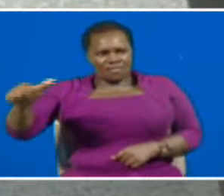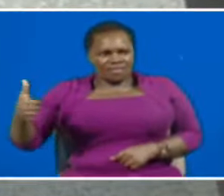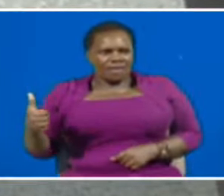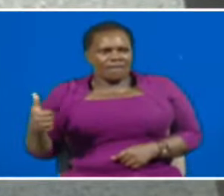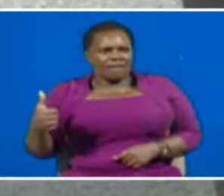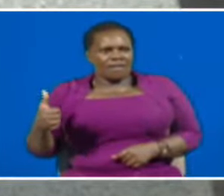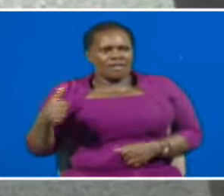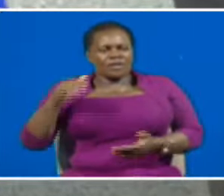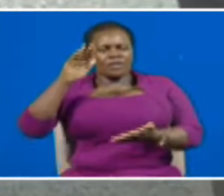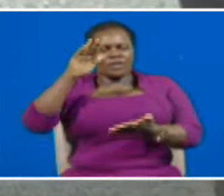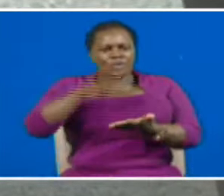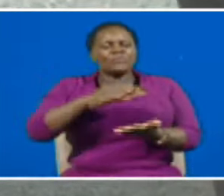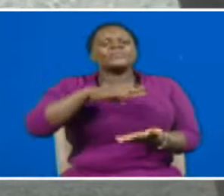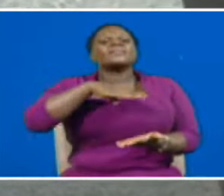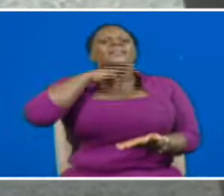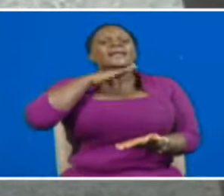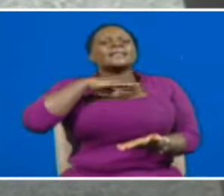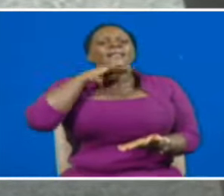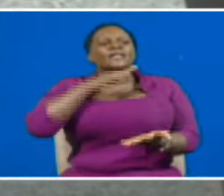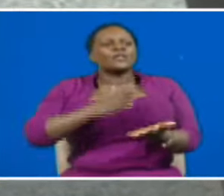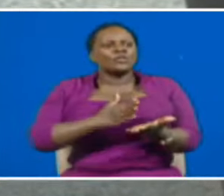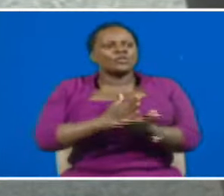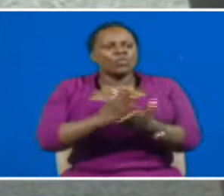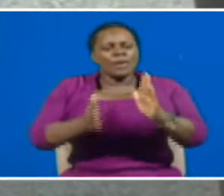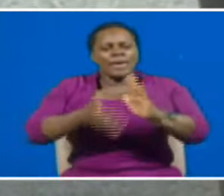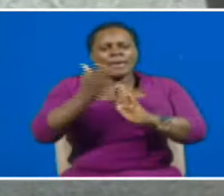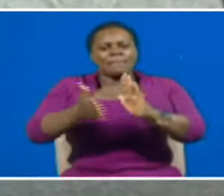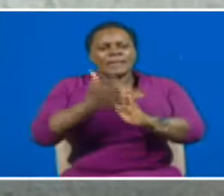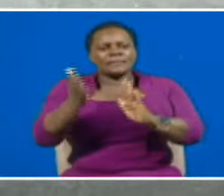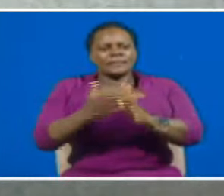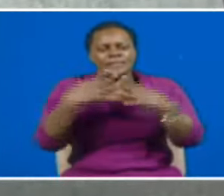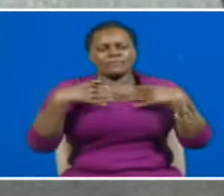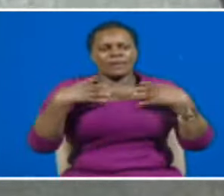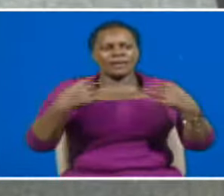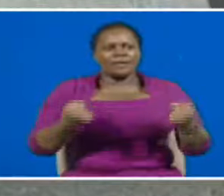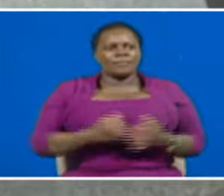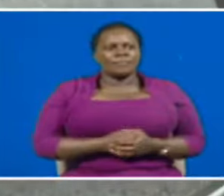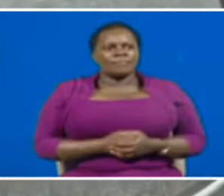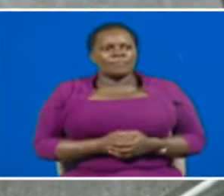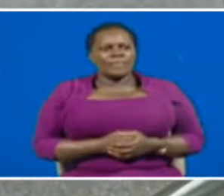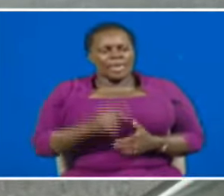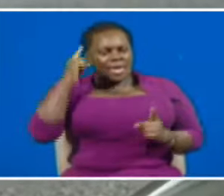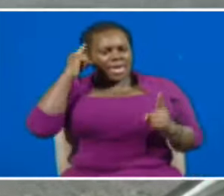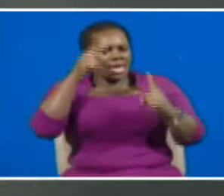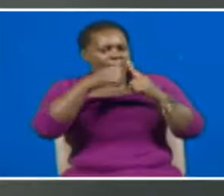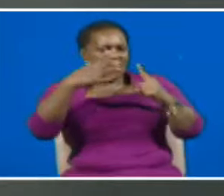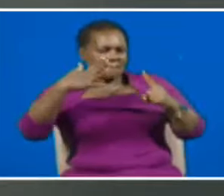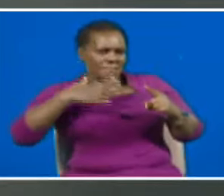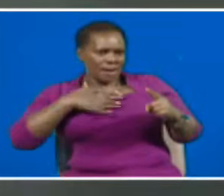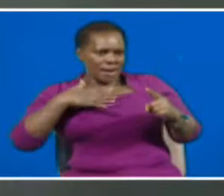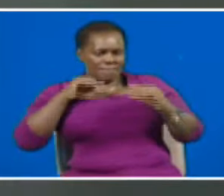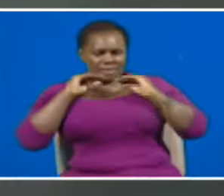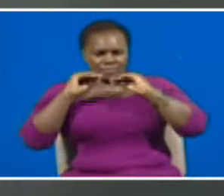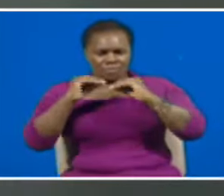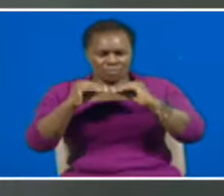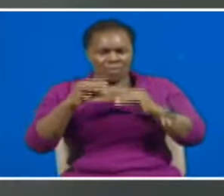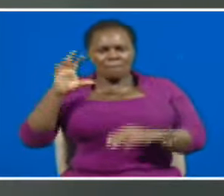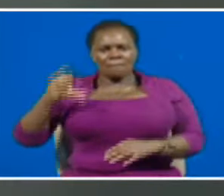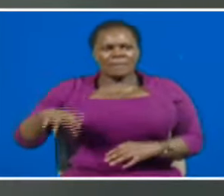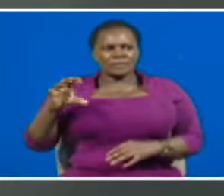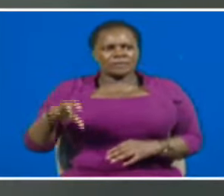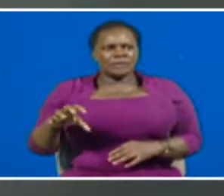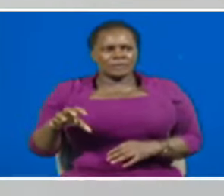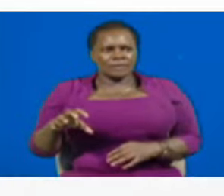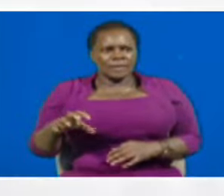kupunguza idadi ya vifu vina vyo toka na na darura za kiafya. So emu yangu ni, wakati nafundisha kuma tatu ni, atuliti